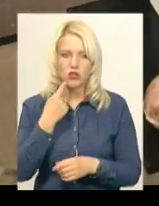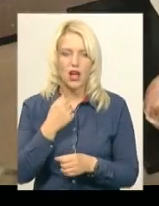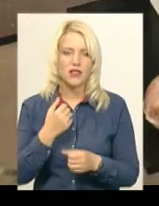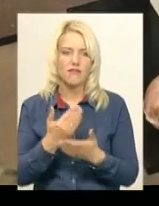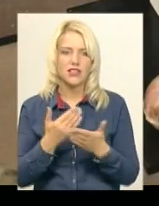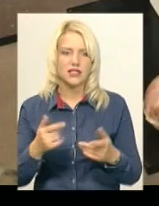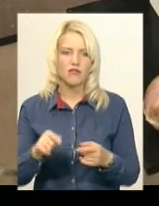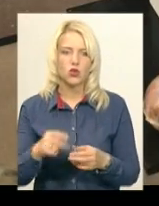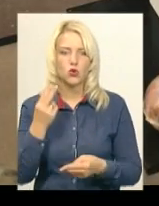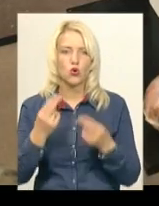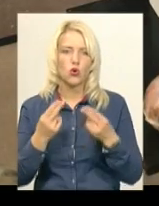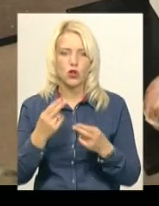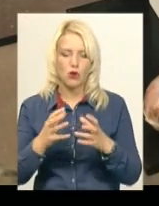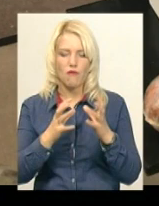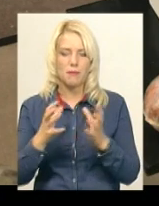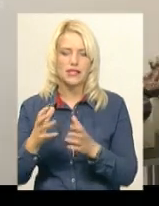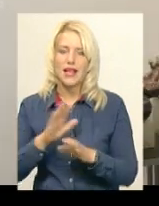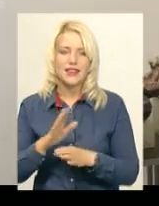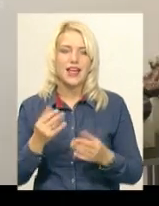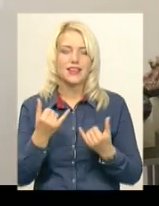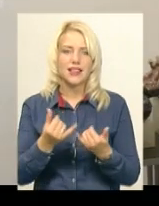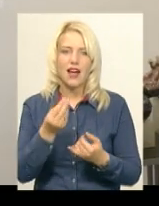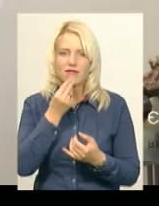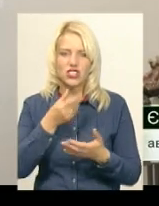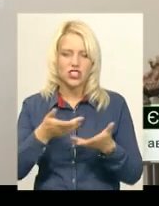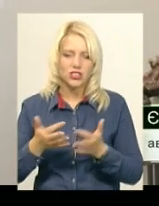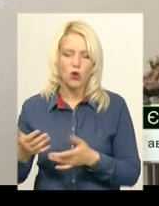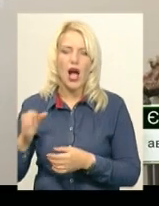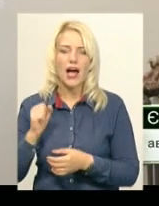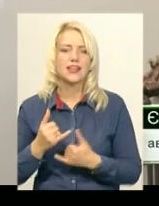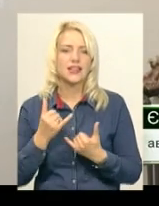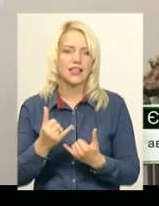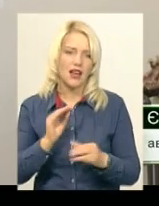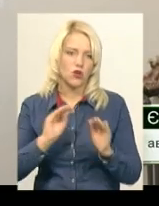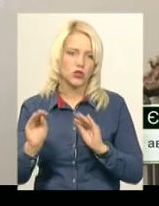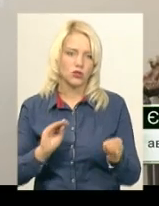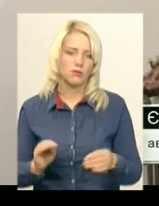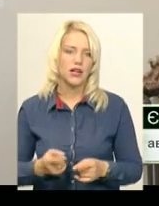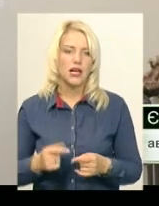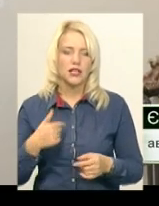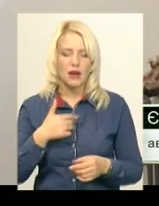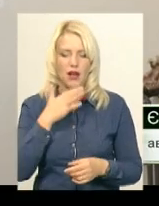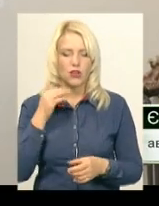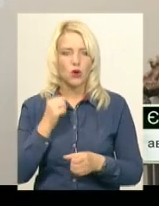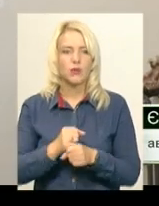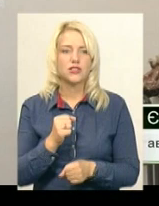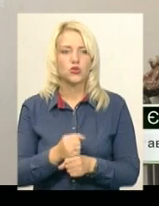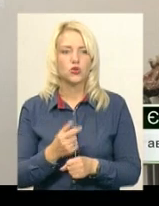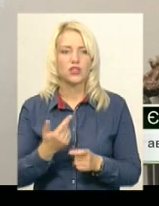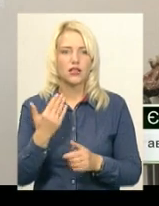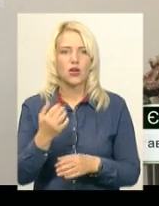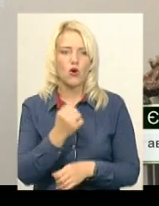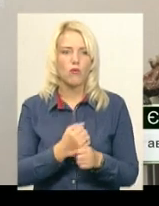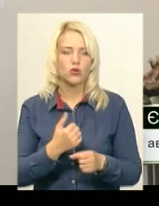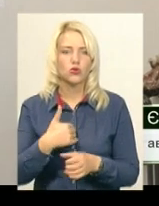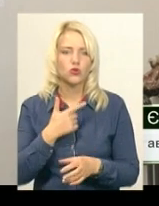Тут кольорова порцеляна не для вжитку, а для оздоби. Я дуже багато працюю над однією роботою. І хочу так